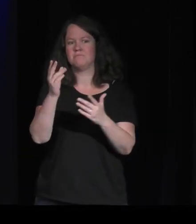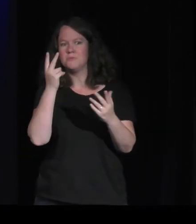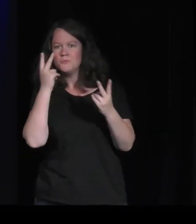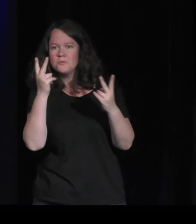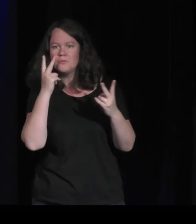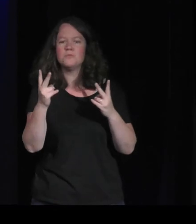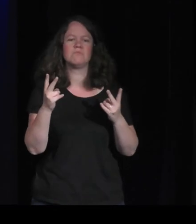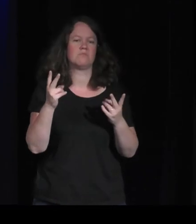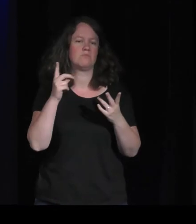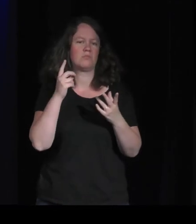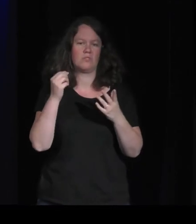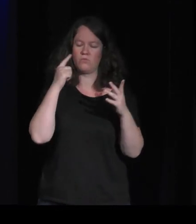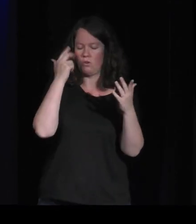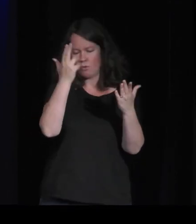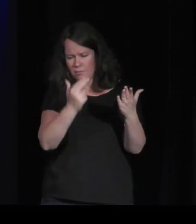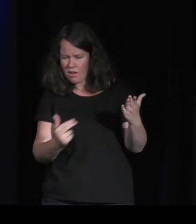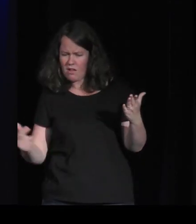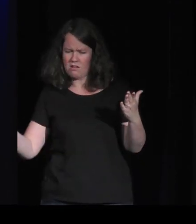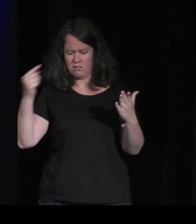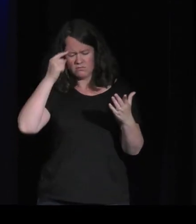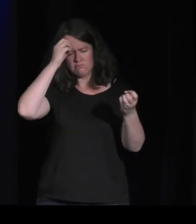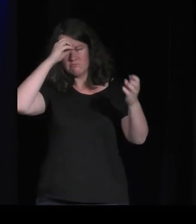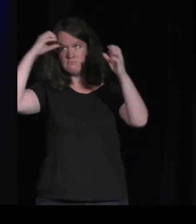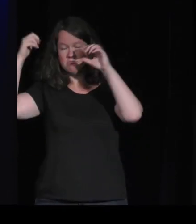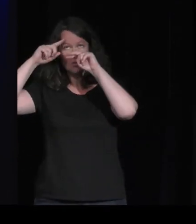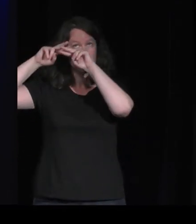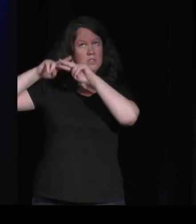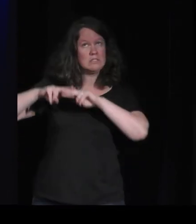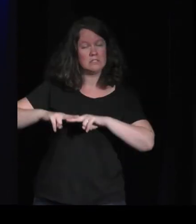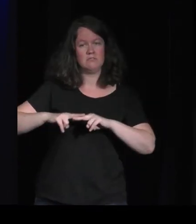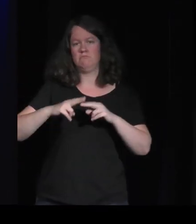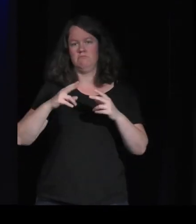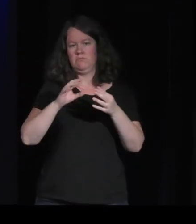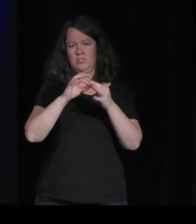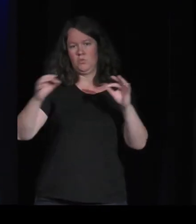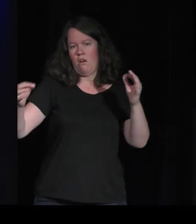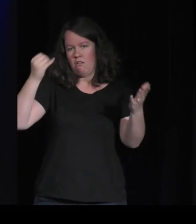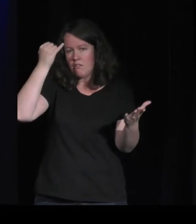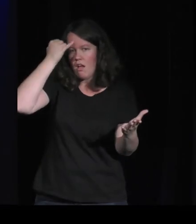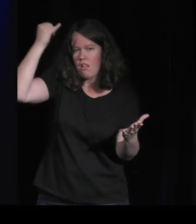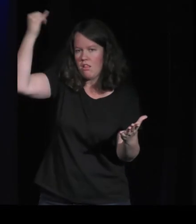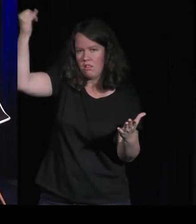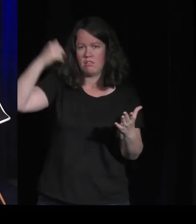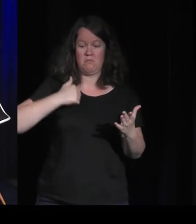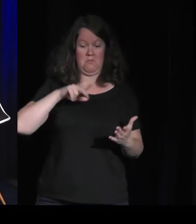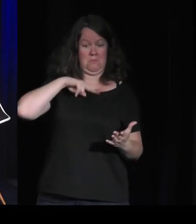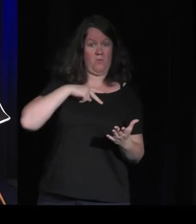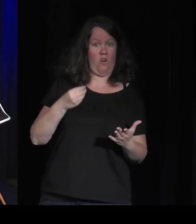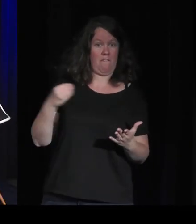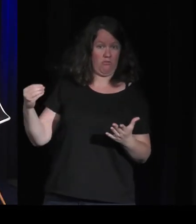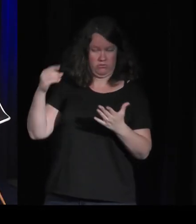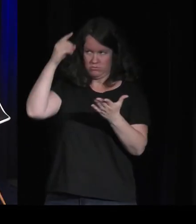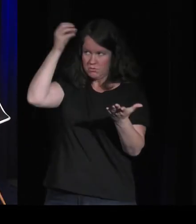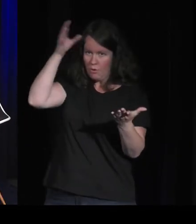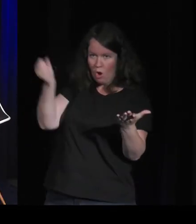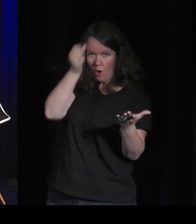souvenirs, on est dans une forme d'idéalisation du sujet et du propos. Et c'est le cas. Je veux dire, voilà, moi, c'est basé énormément sur mes souvenirs d'enfance. Et en fait,